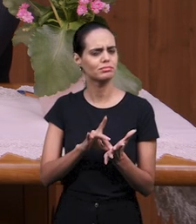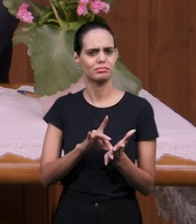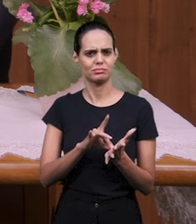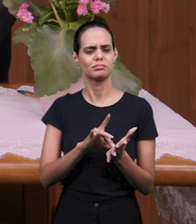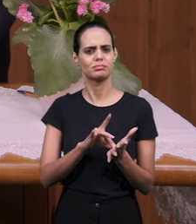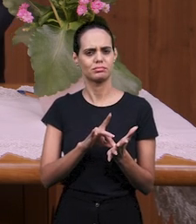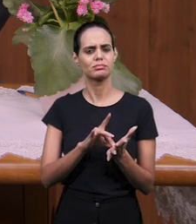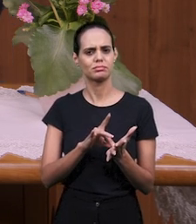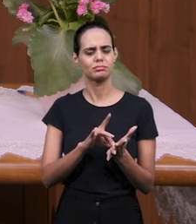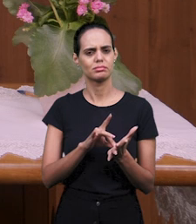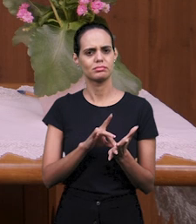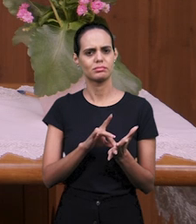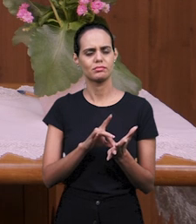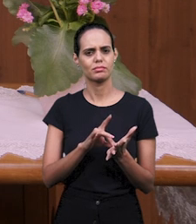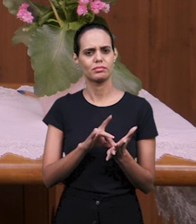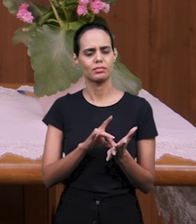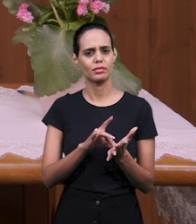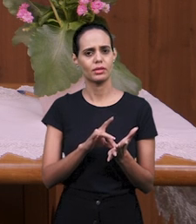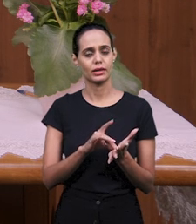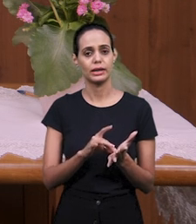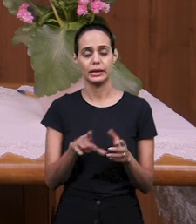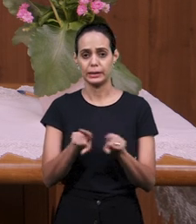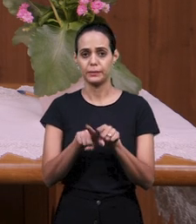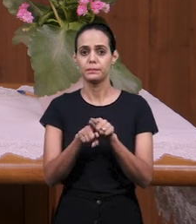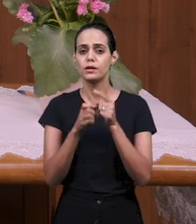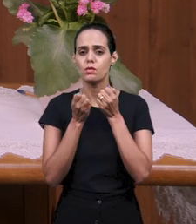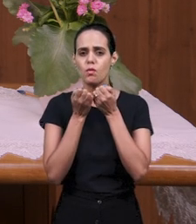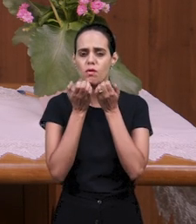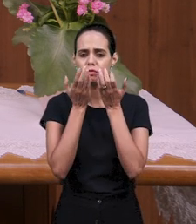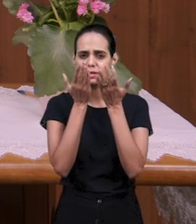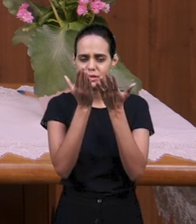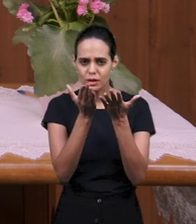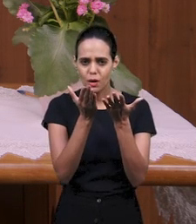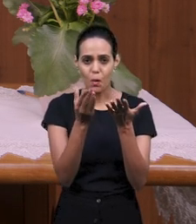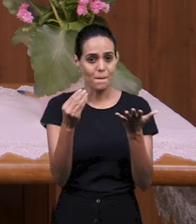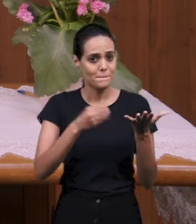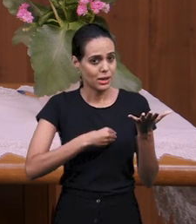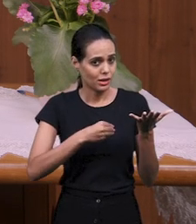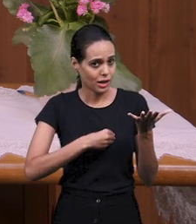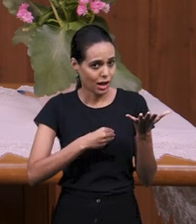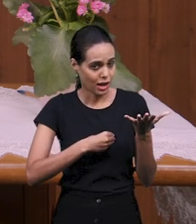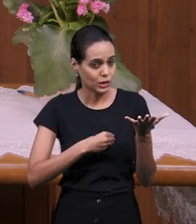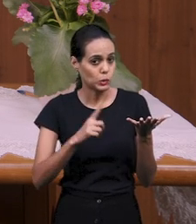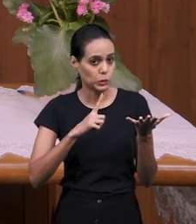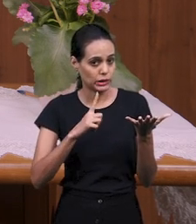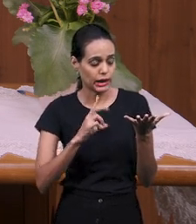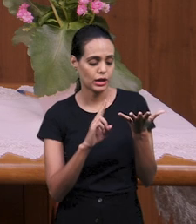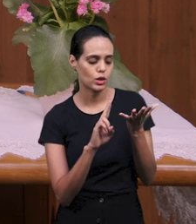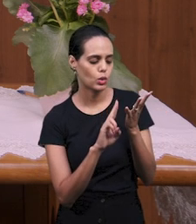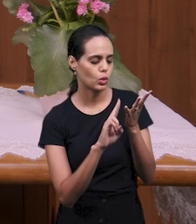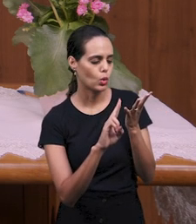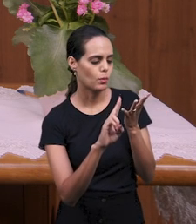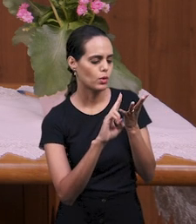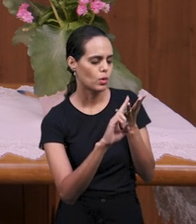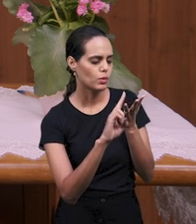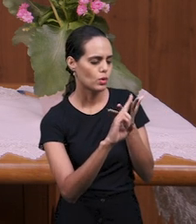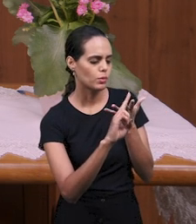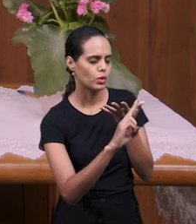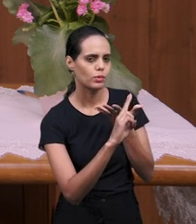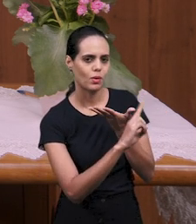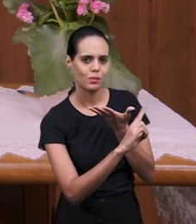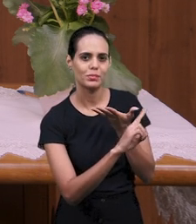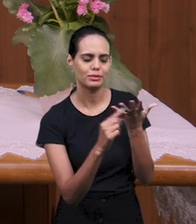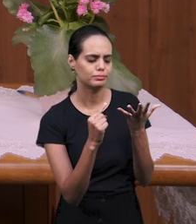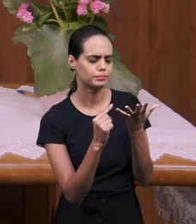помните, что у каждого греха есть свое имя. Итак, нужно